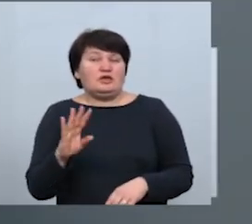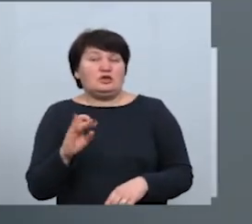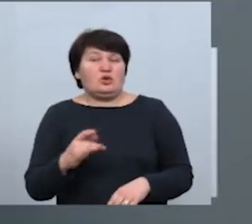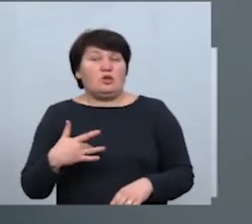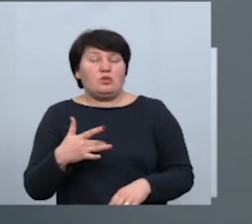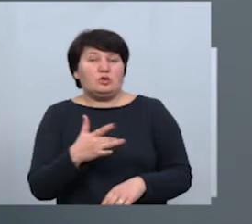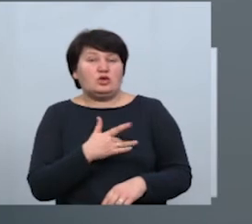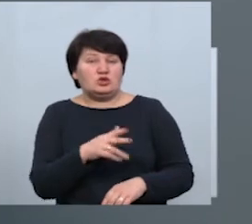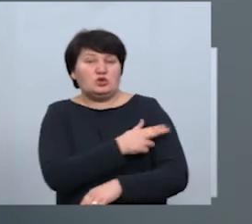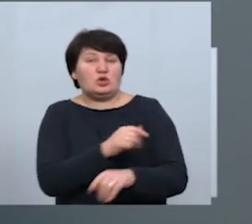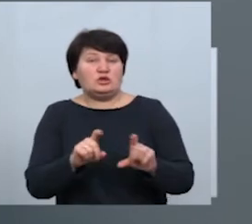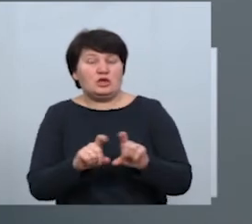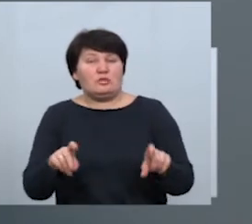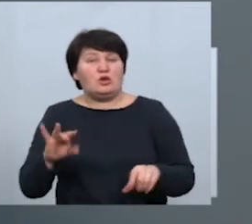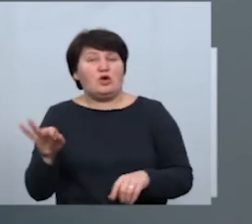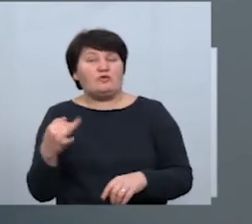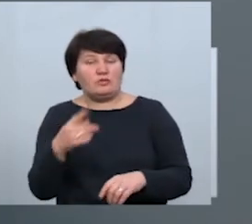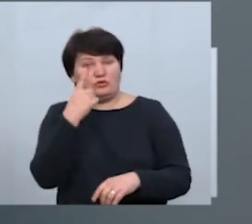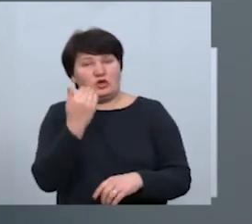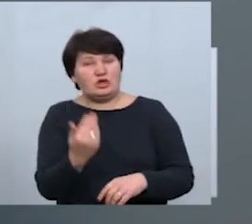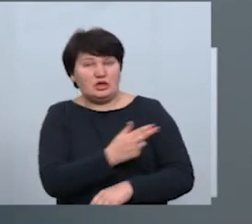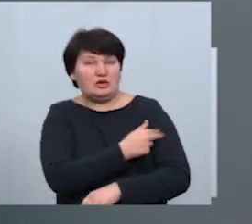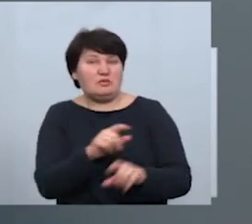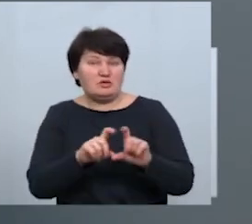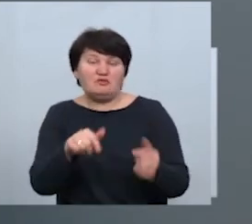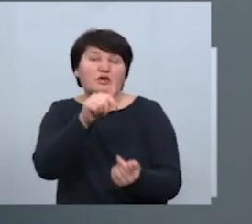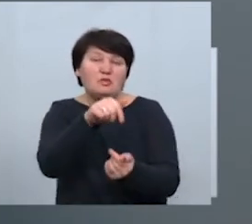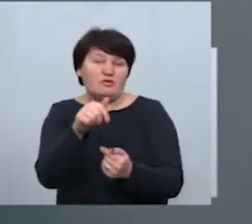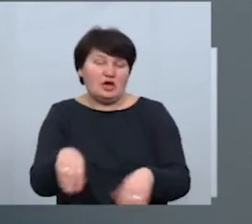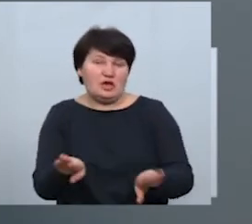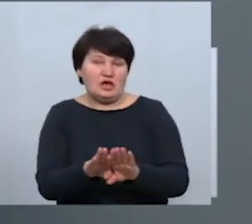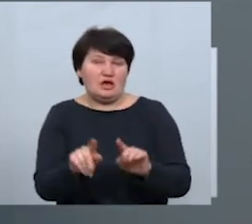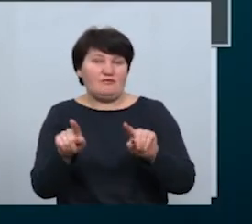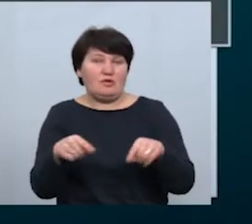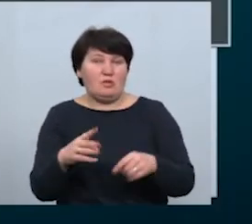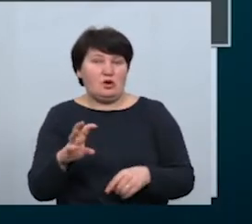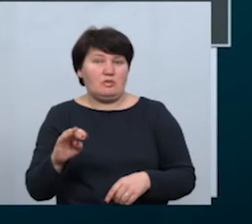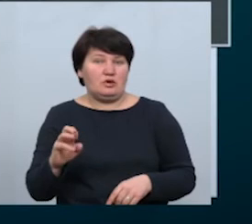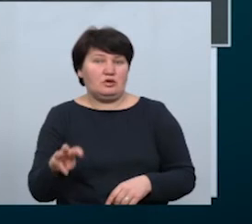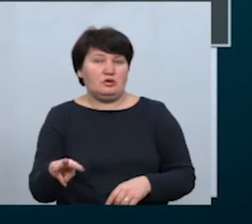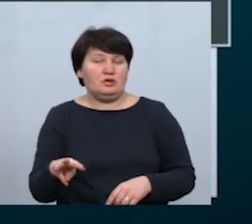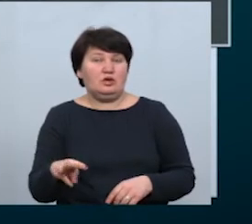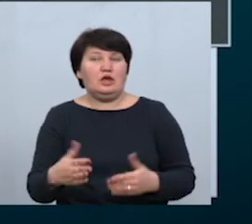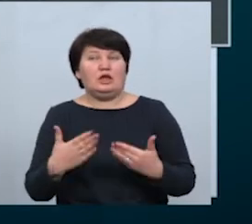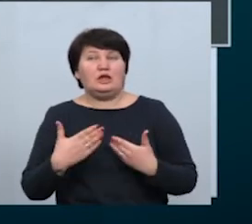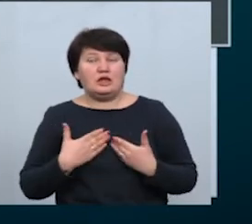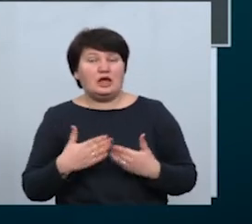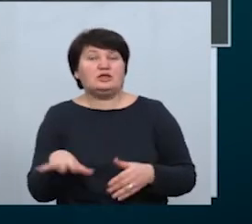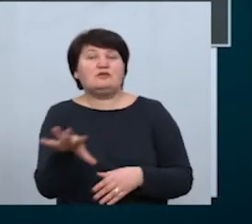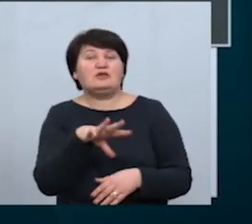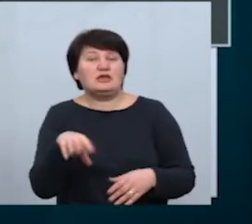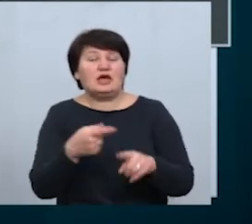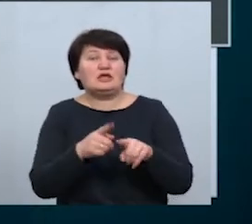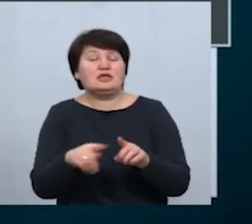Любомир Малофій повідомив, що їхній медзаклад відповідає таким вимогам. У нас це все є. Тому